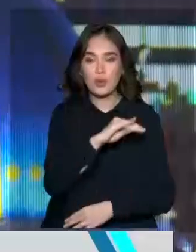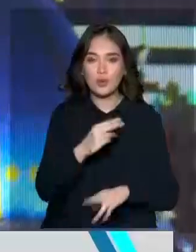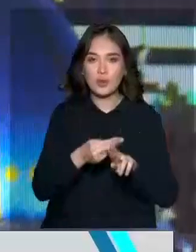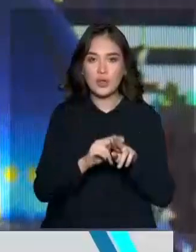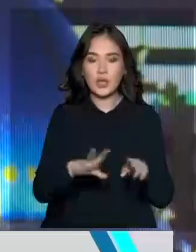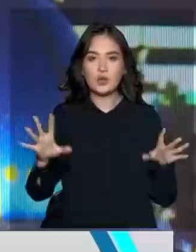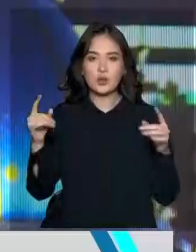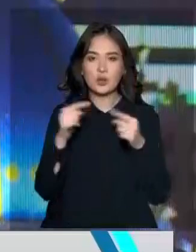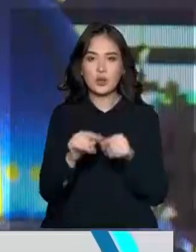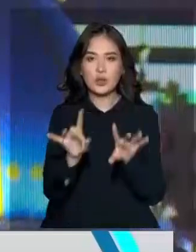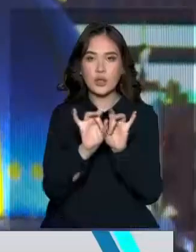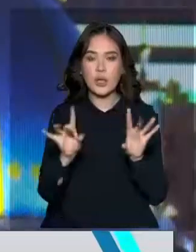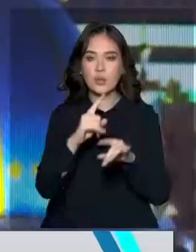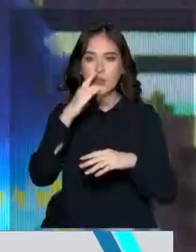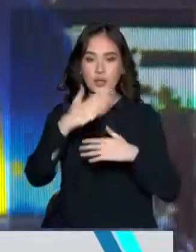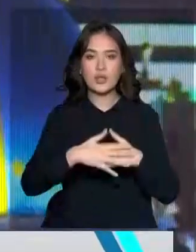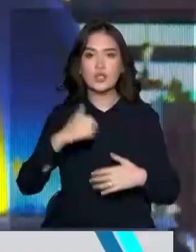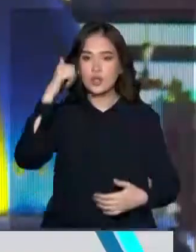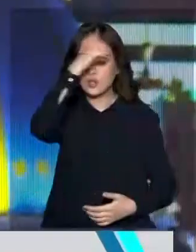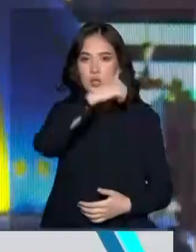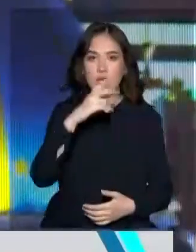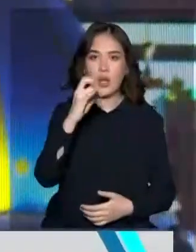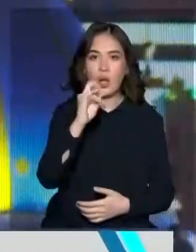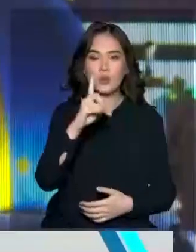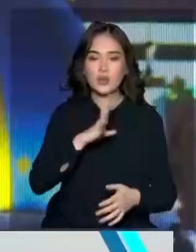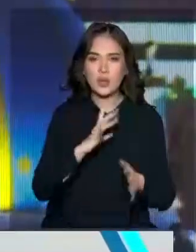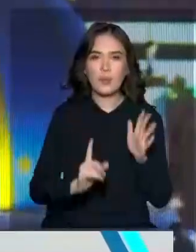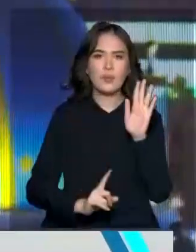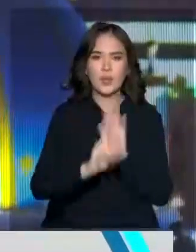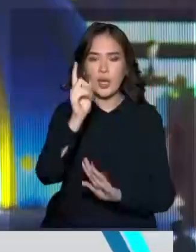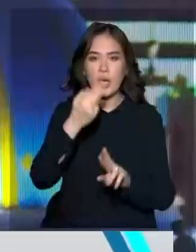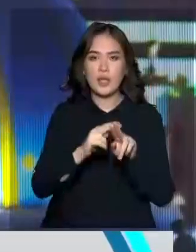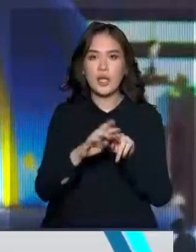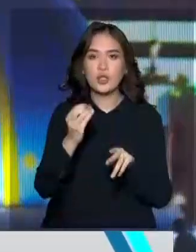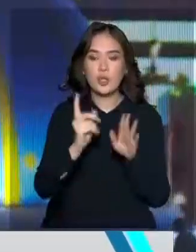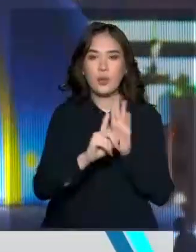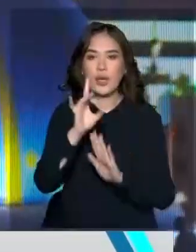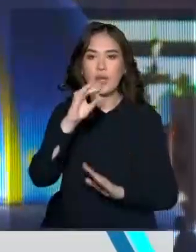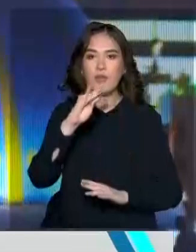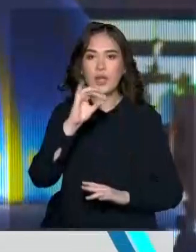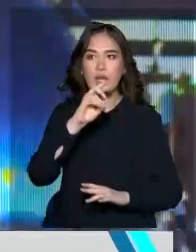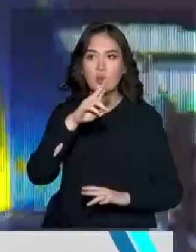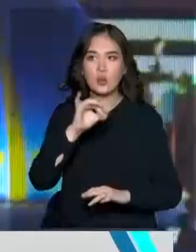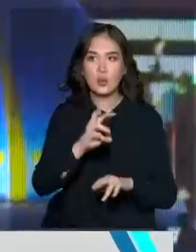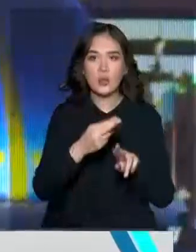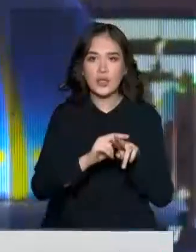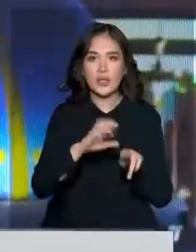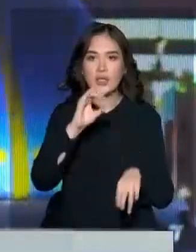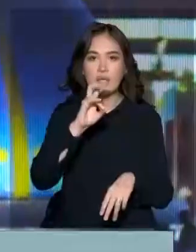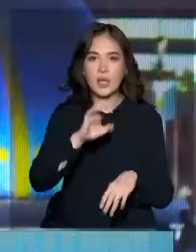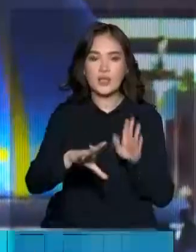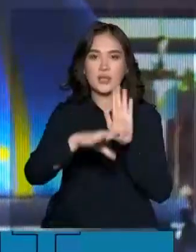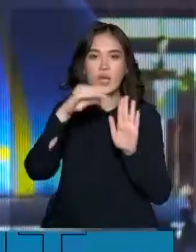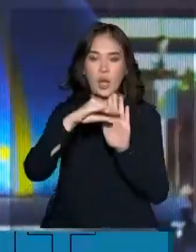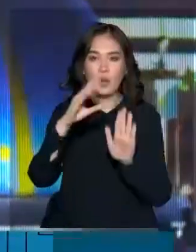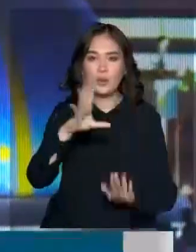нақтыра қайдатын болсақ, әрине ол енді бұл тұрғы жылдың сонауын ауырзайынан басталды, әрине бастамасы референдумінан басталды. Одаң кейіненде сенаттың сайлауы